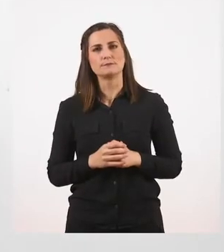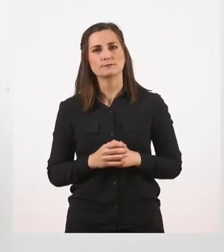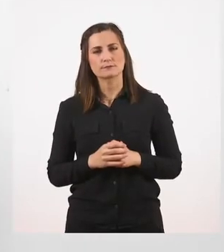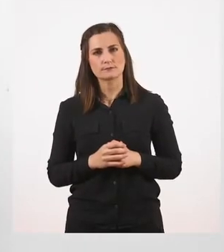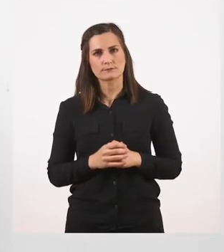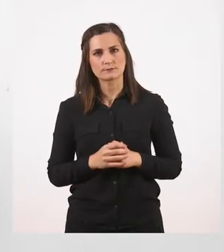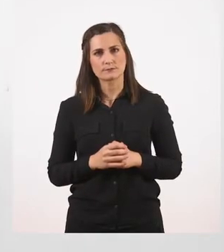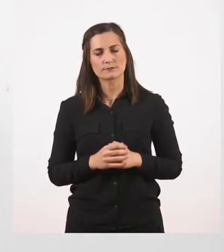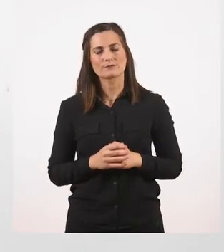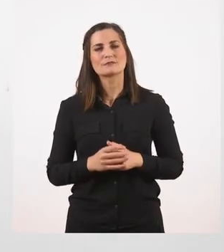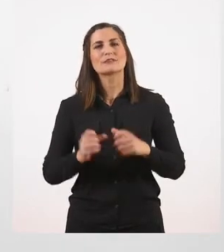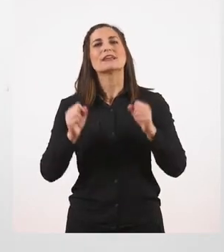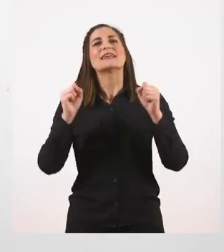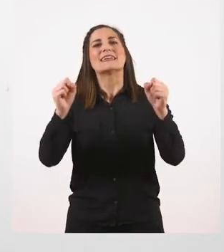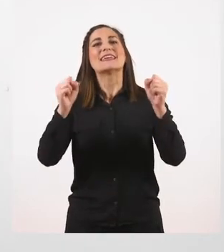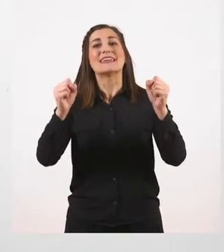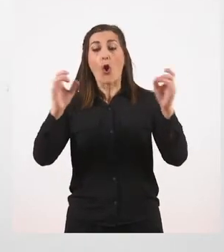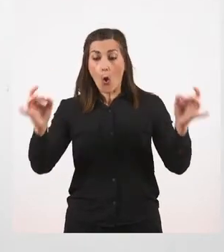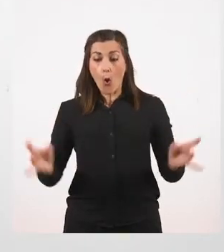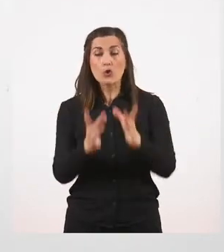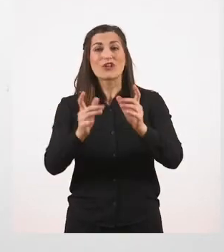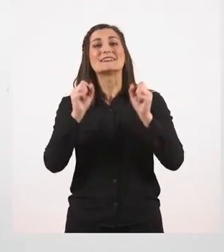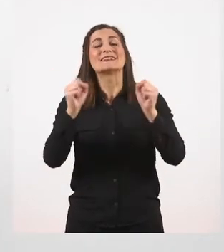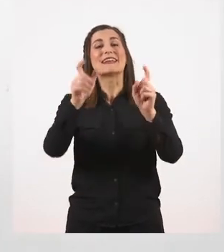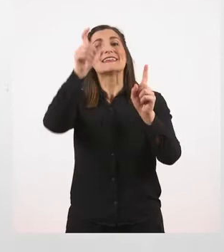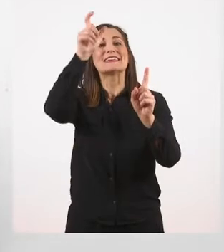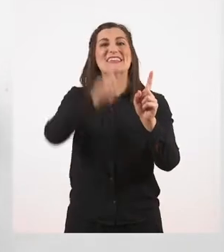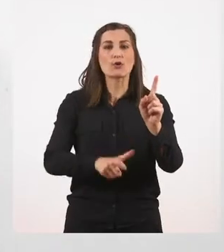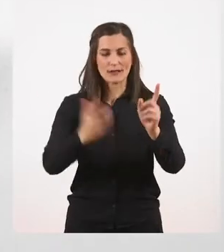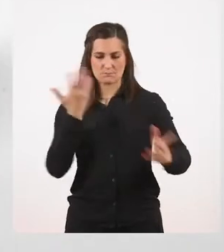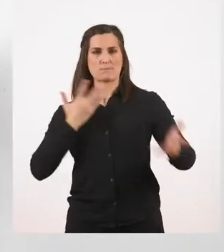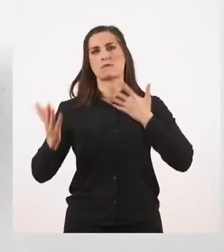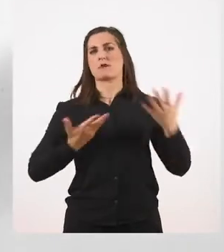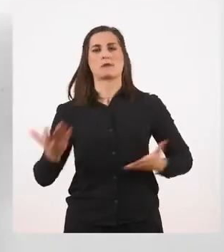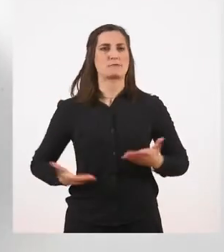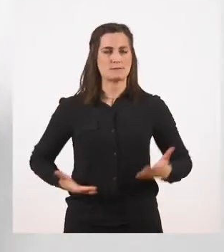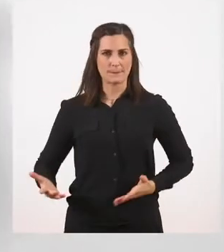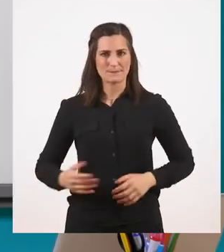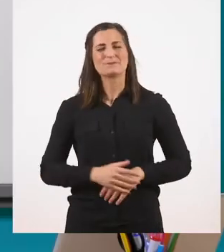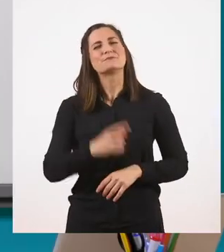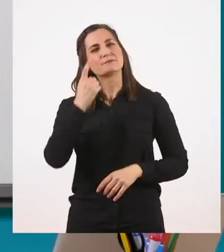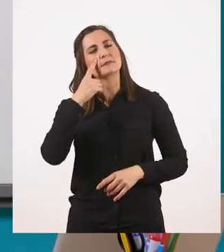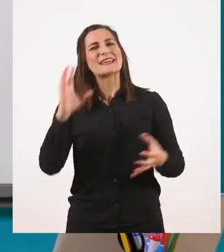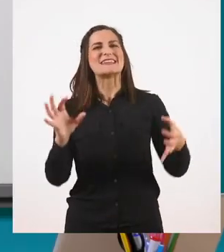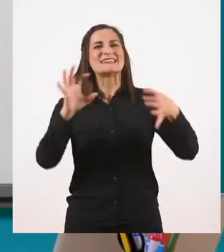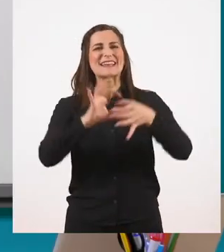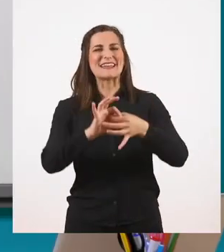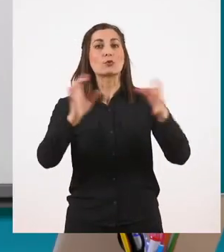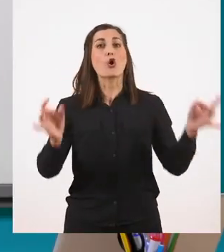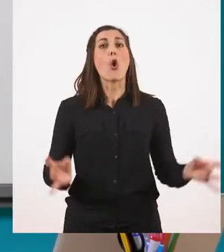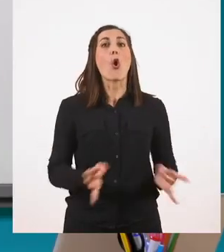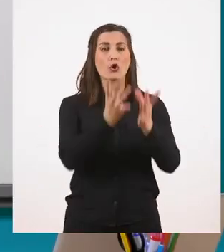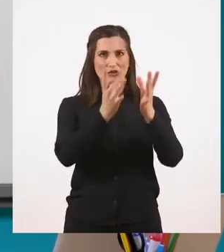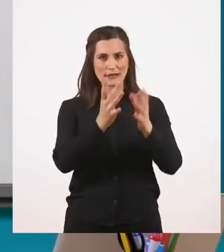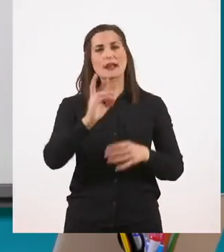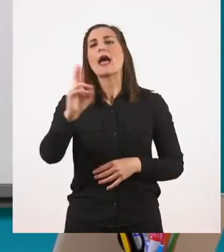Όταν ο ήρωας στην ταινία είναι τραυματίας. Έχουμε πάλι το σύνδεσμο όταν και το ρήμα είναι. Άρα έχουμε μία χρονική